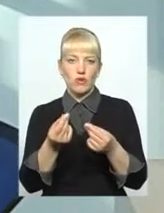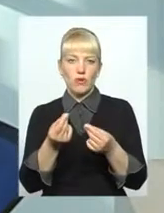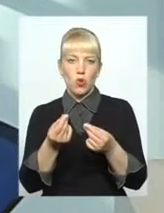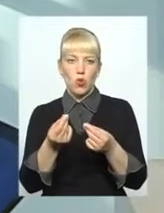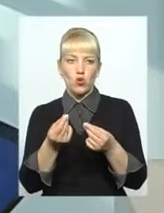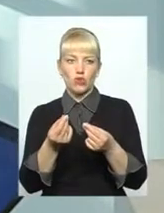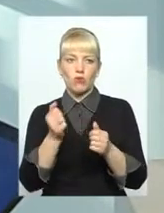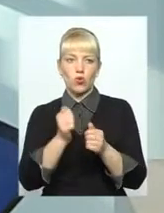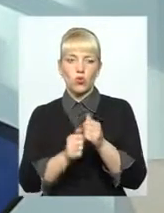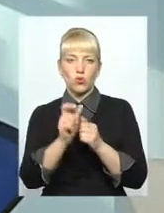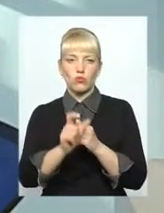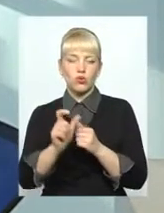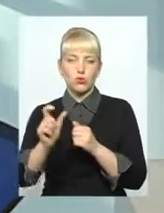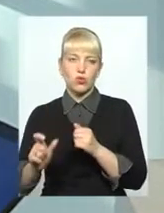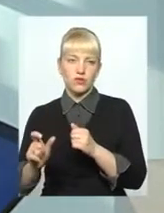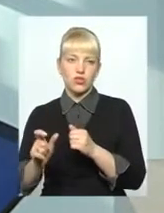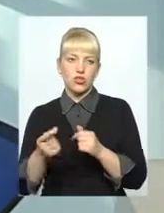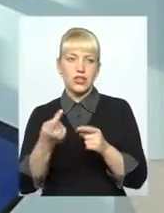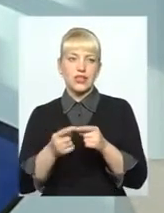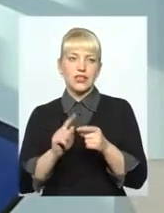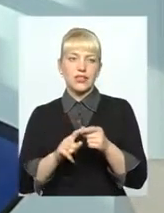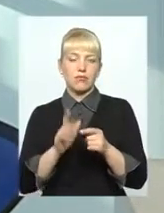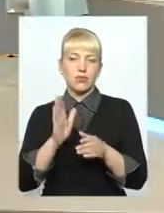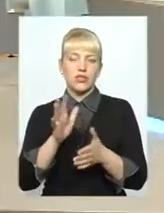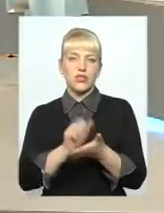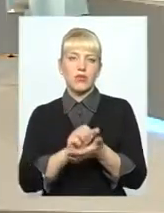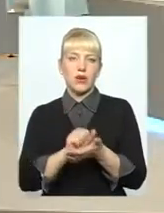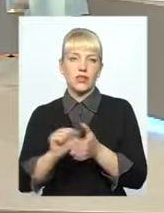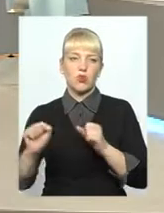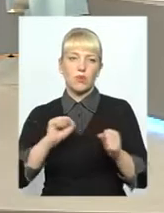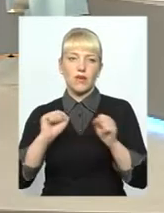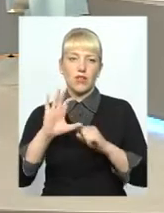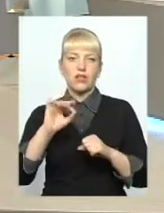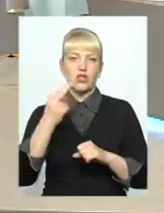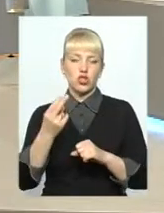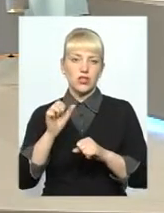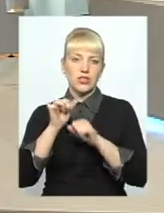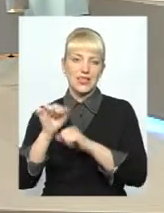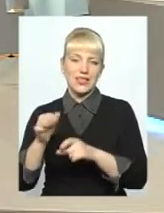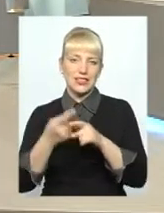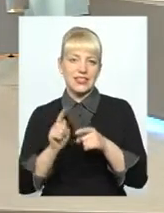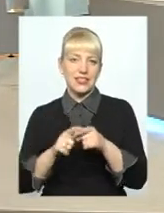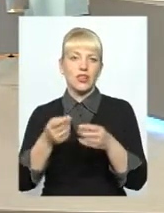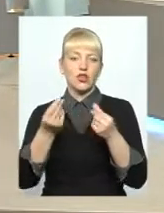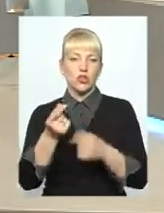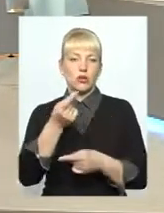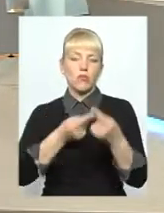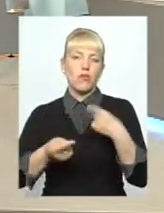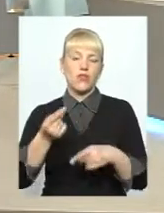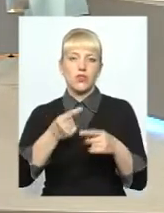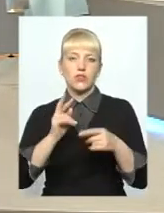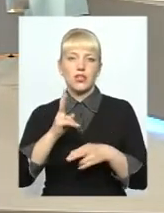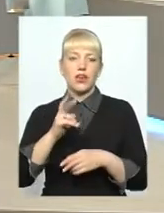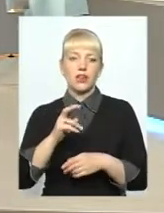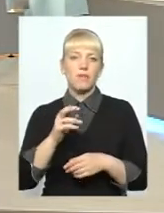кожному споживачу. Цим же буде займатися управління соціального захисту. Тобто ці гроші повернуться як бонус для